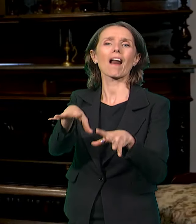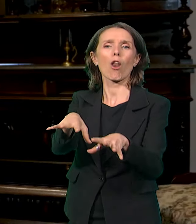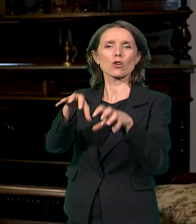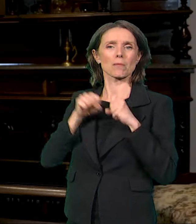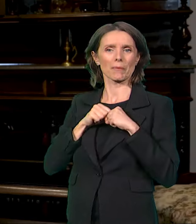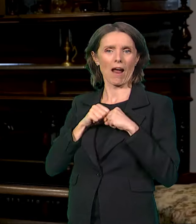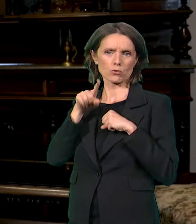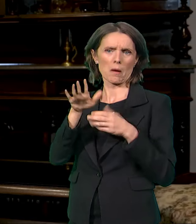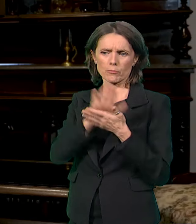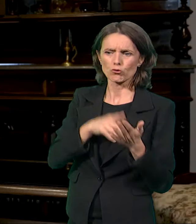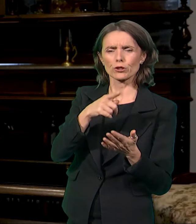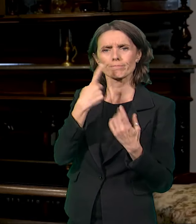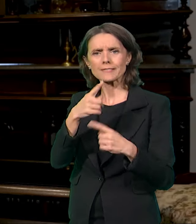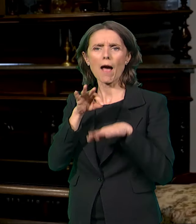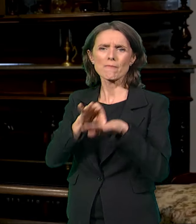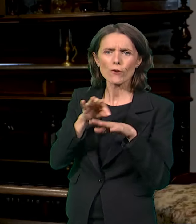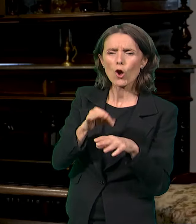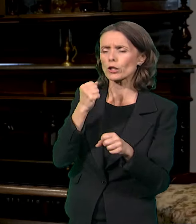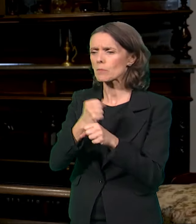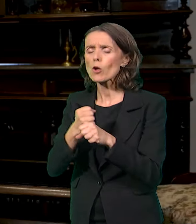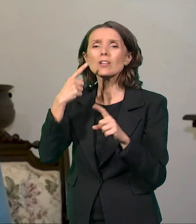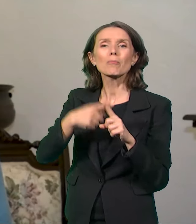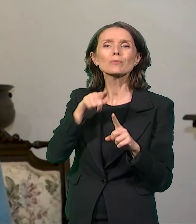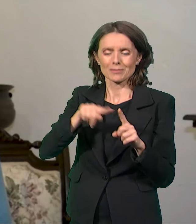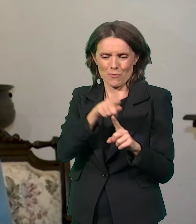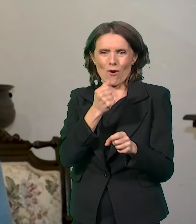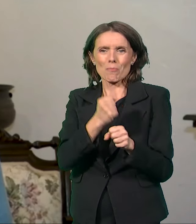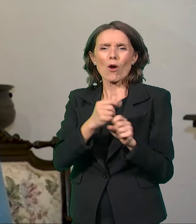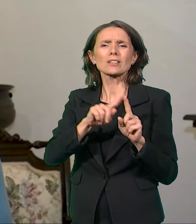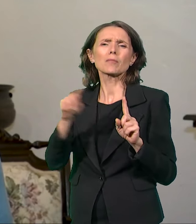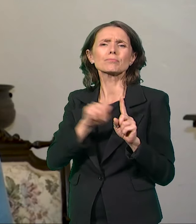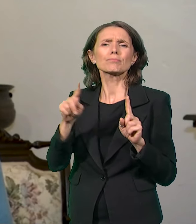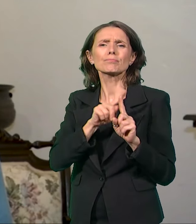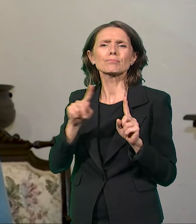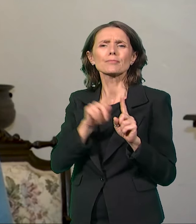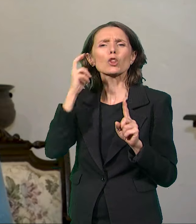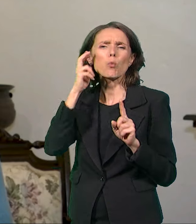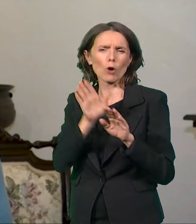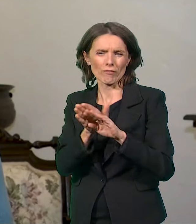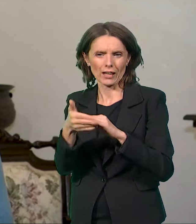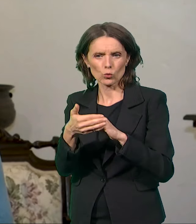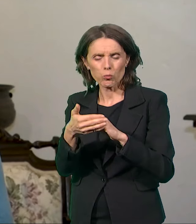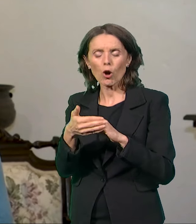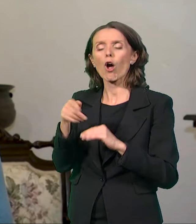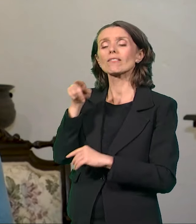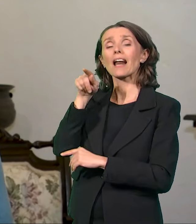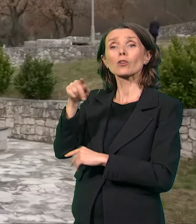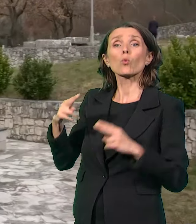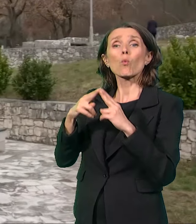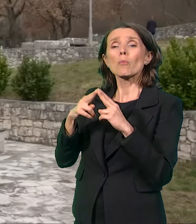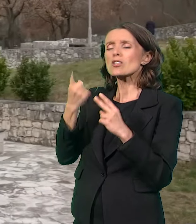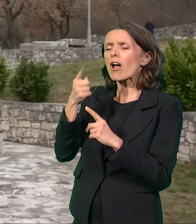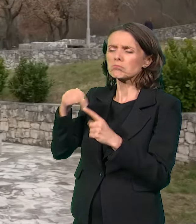poslove i idući često i u Dubrovnik, upozna je jednog od braće Krsmanovića, čuvenih trgovaca iz